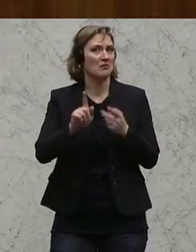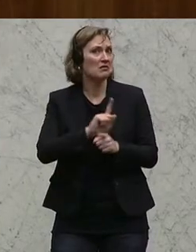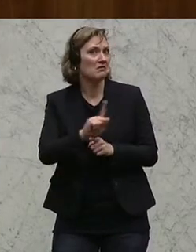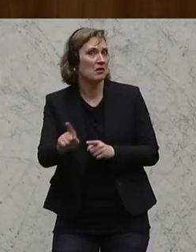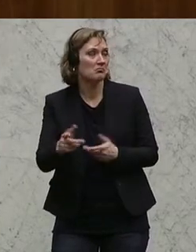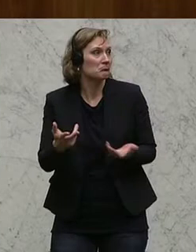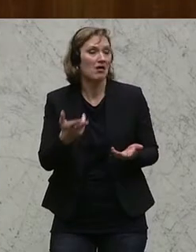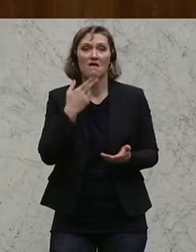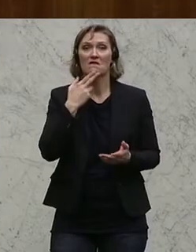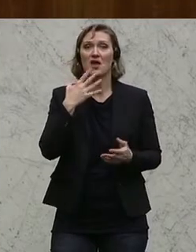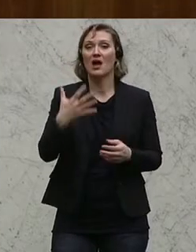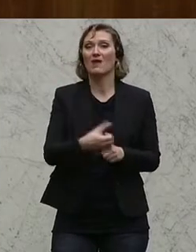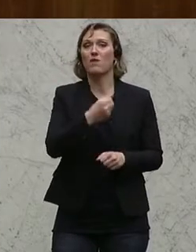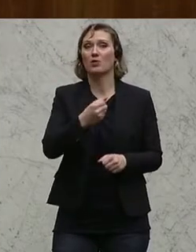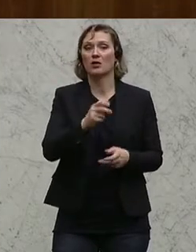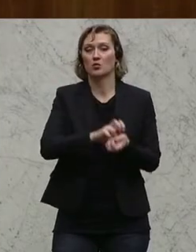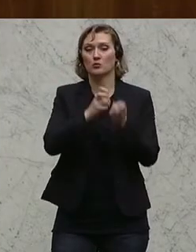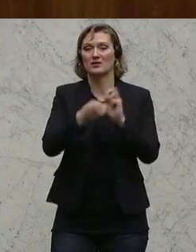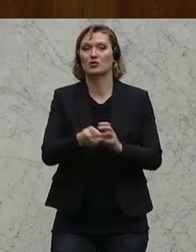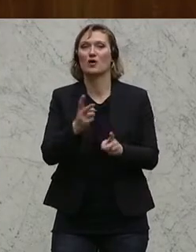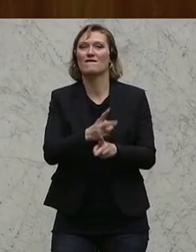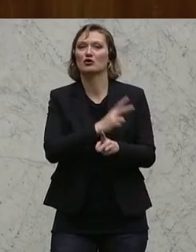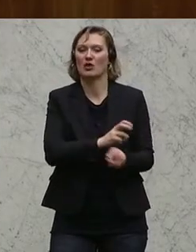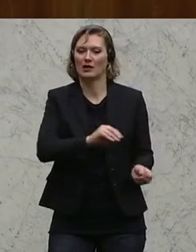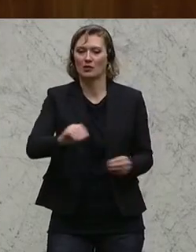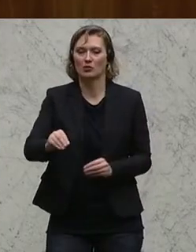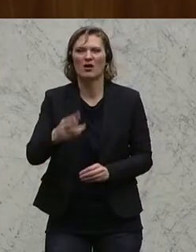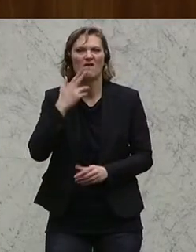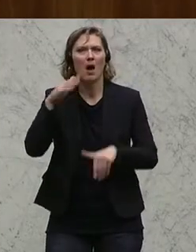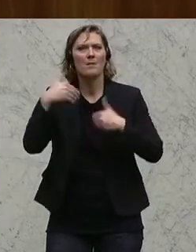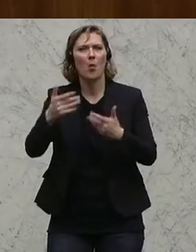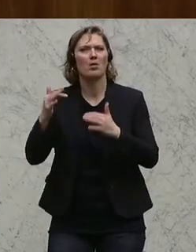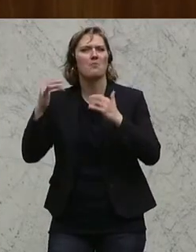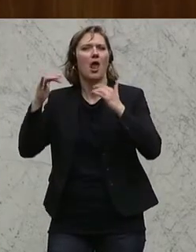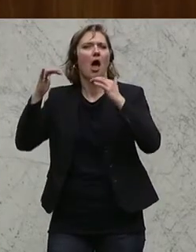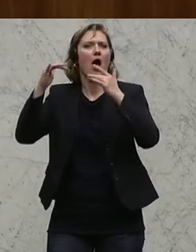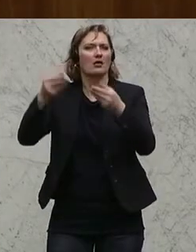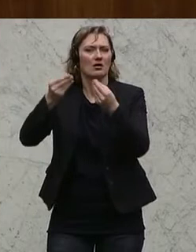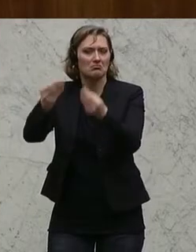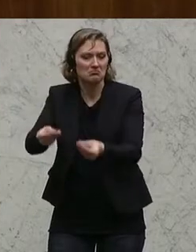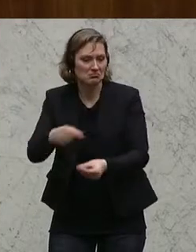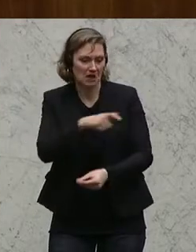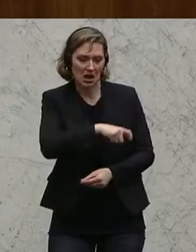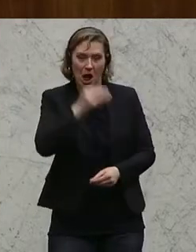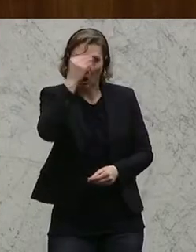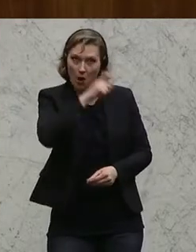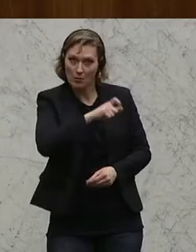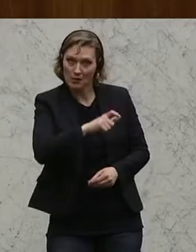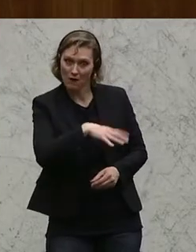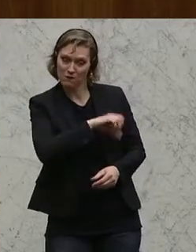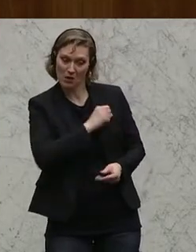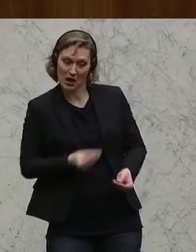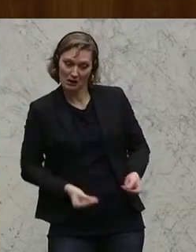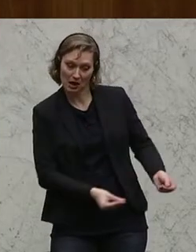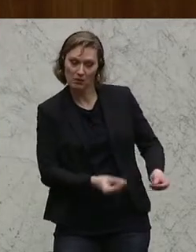wer waren die Gewinner einer Verstaatlichung? Wo sind die Milliarden hingeflossen? Wurden Gläubiger bevorzugt behandelt? Wer sind